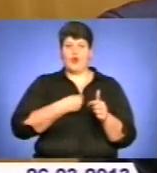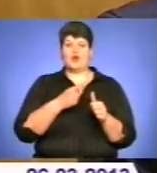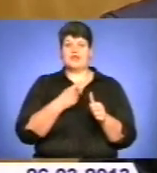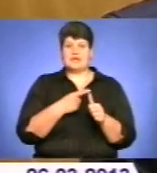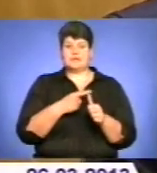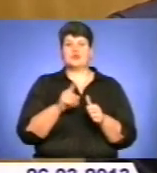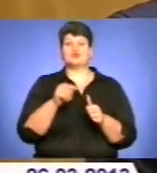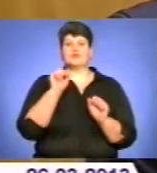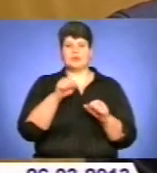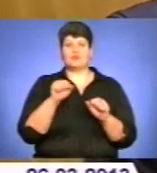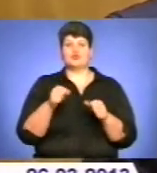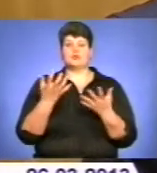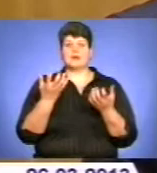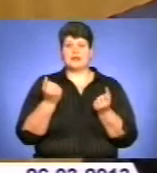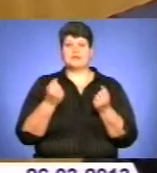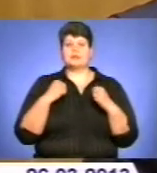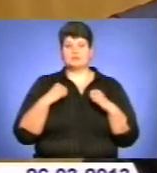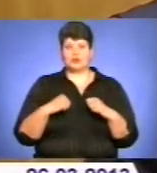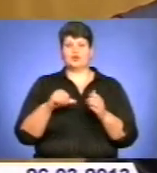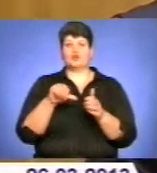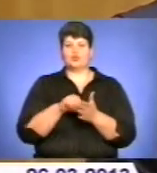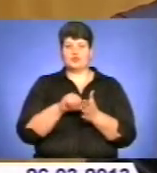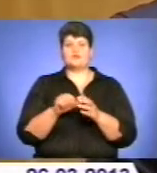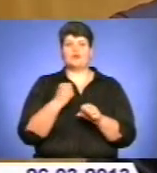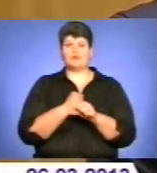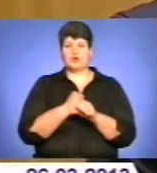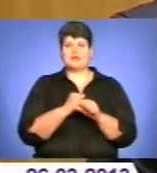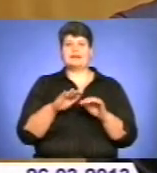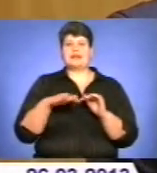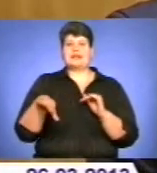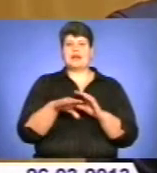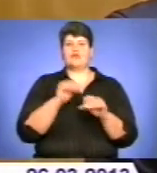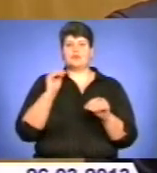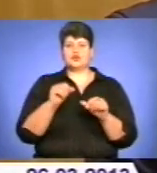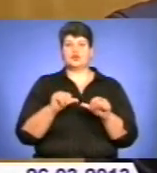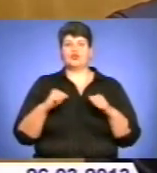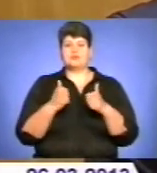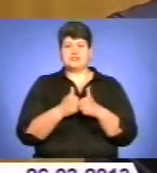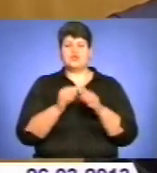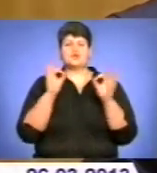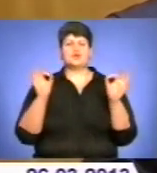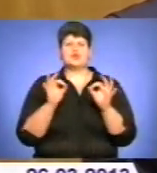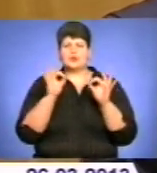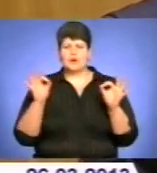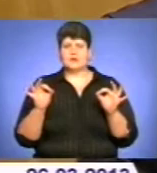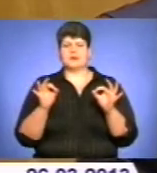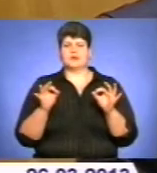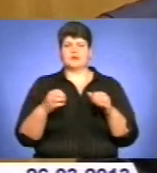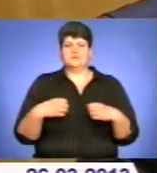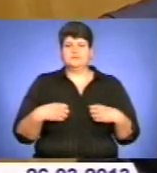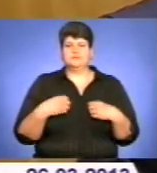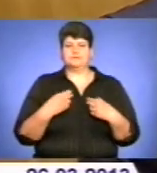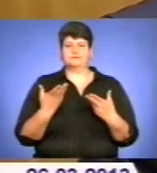можуть брати спокійну участь в роботі територіальної виборчої комісії, що жодних погроз їхньому